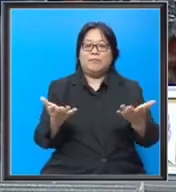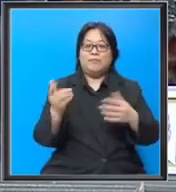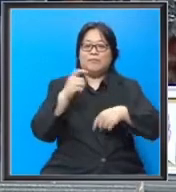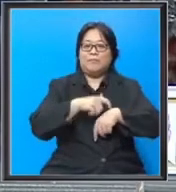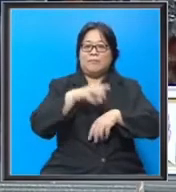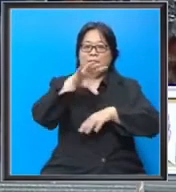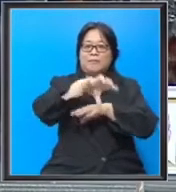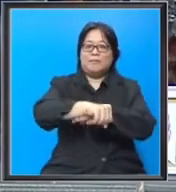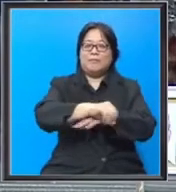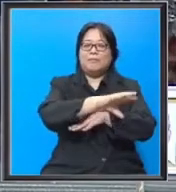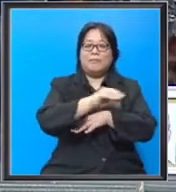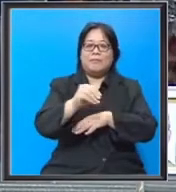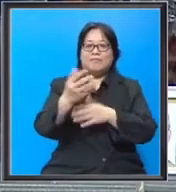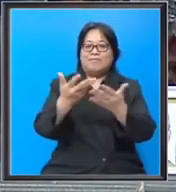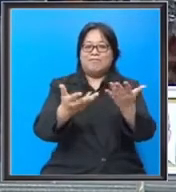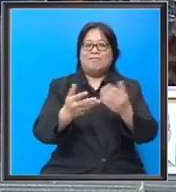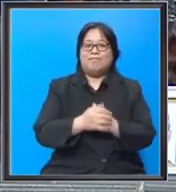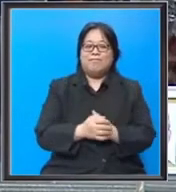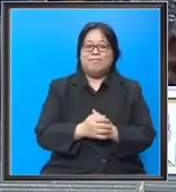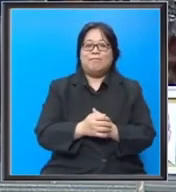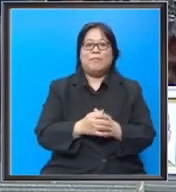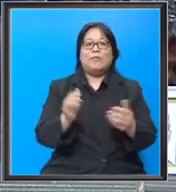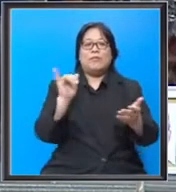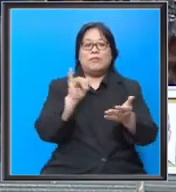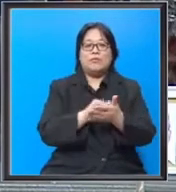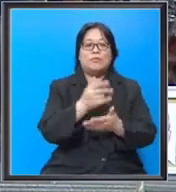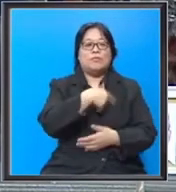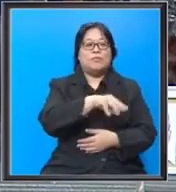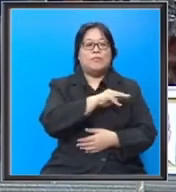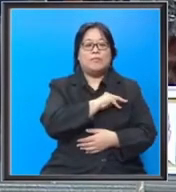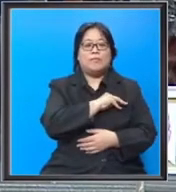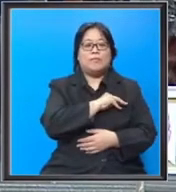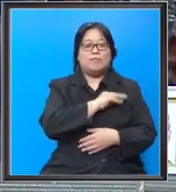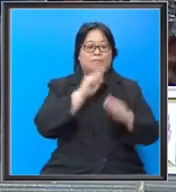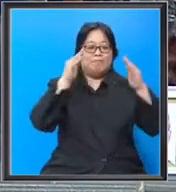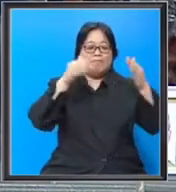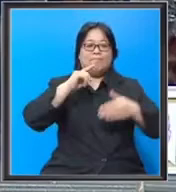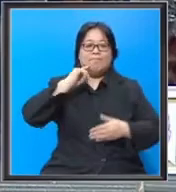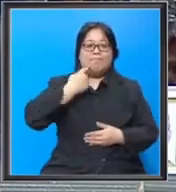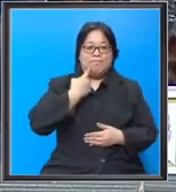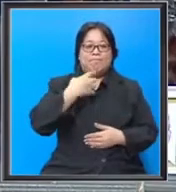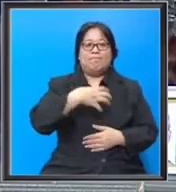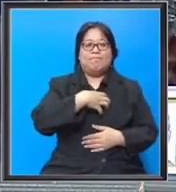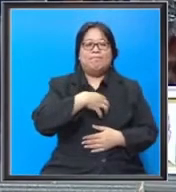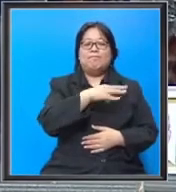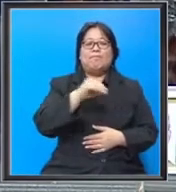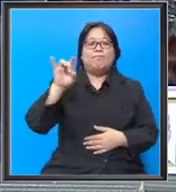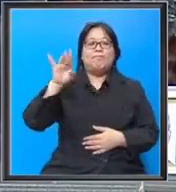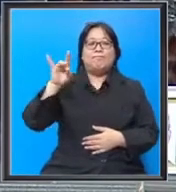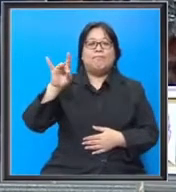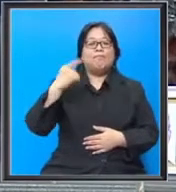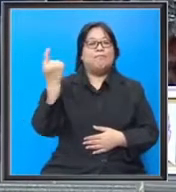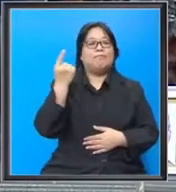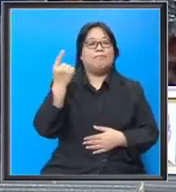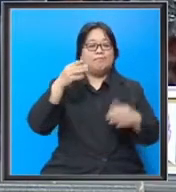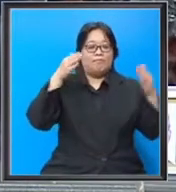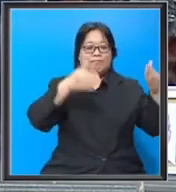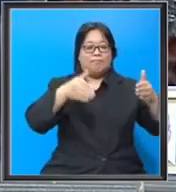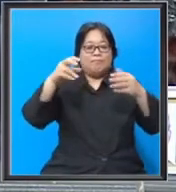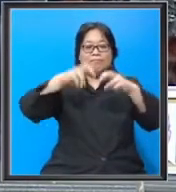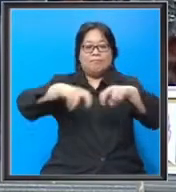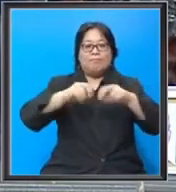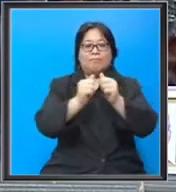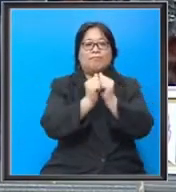malam dan sebagainya. Jadi sehubungan dengan itu Kementerian mengambil perhatian serius aduan tersebut dan insyaAllah suatu penelitian